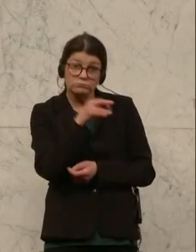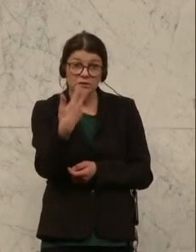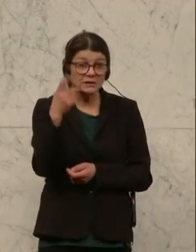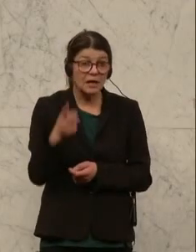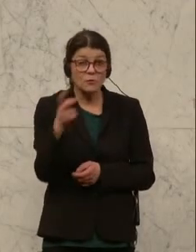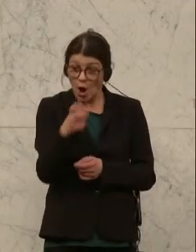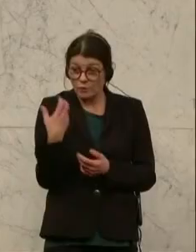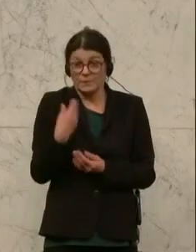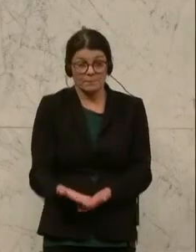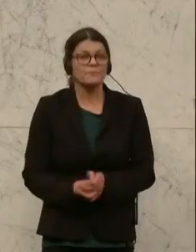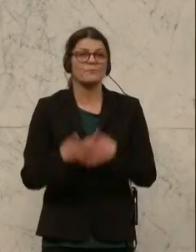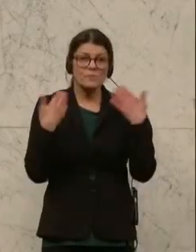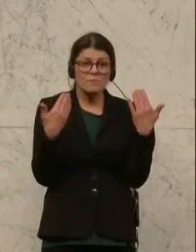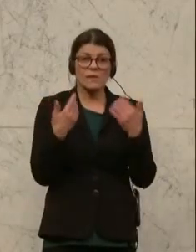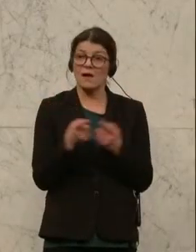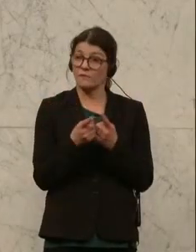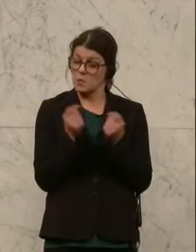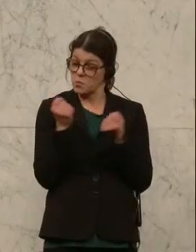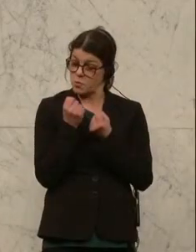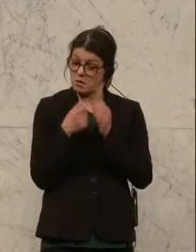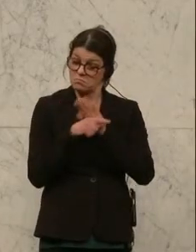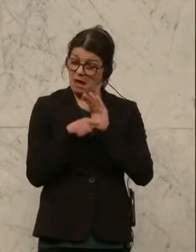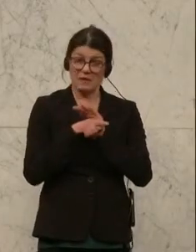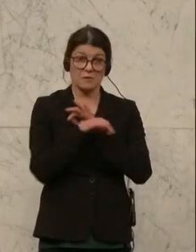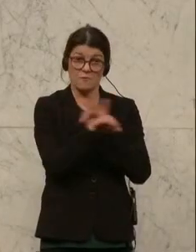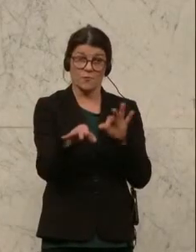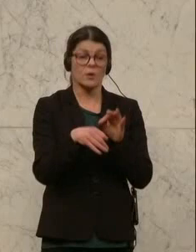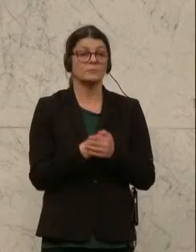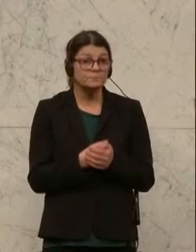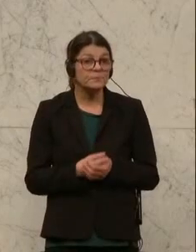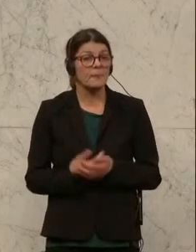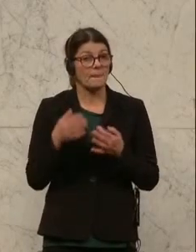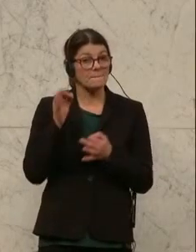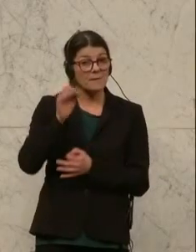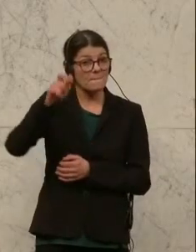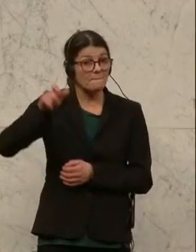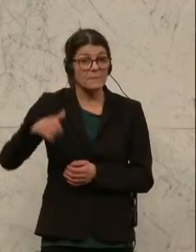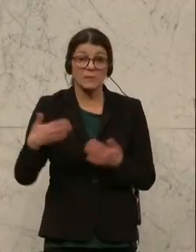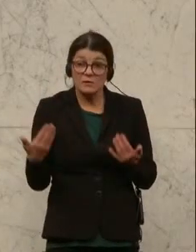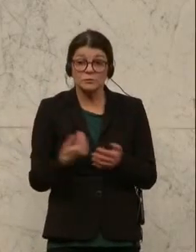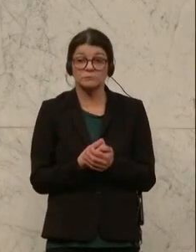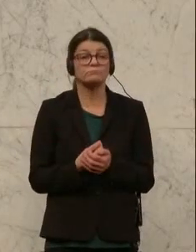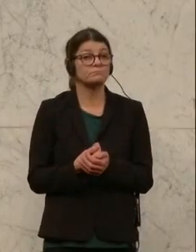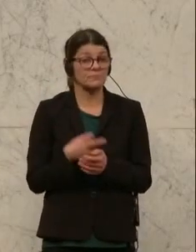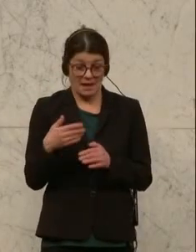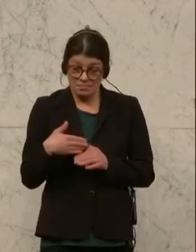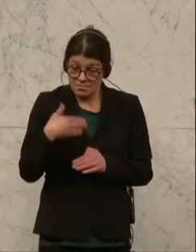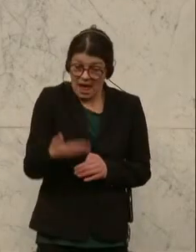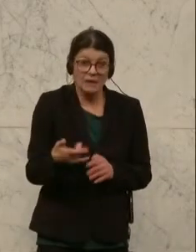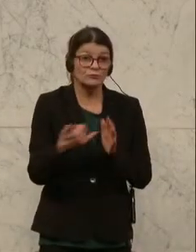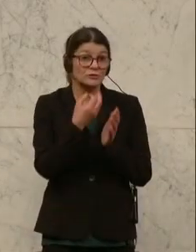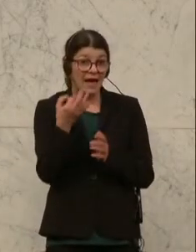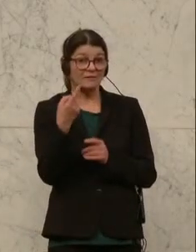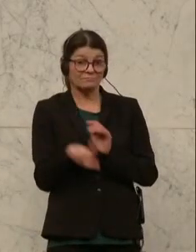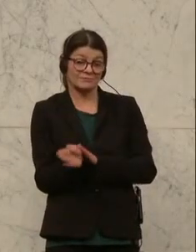.000 Euro aus. Also es ist eine krasse Benachteiligung für gewisse Personen, die eben nach diesem Stichtag in Pension